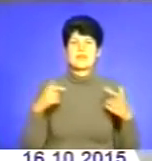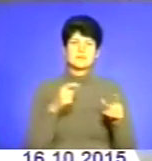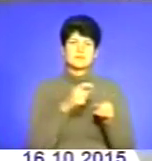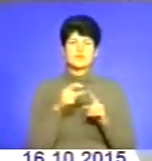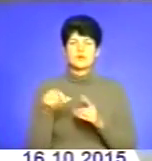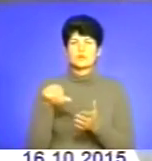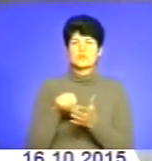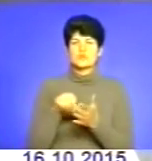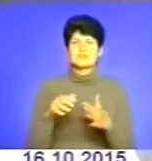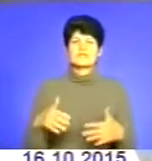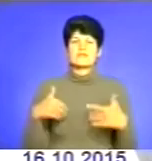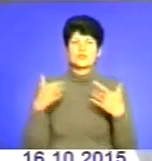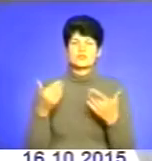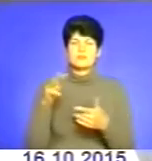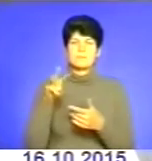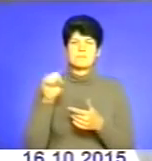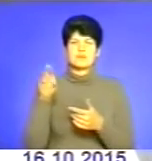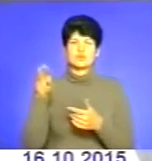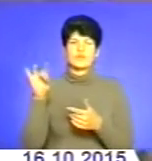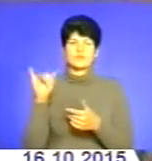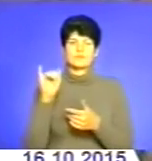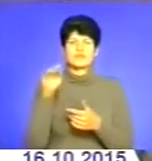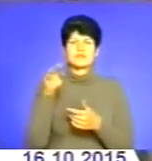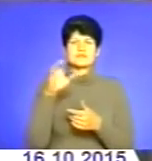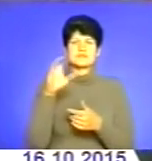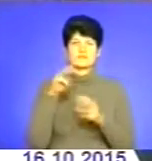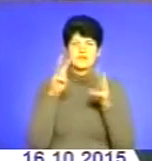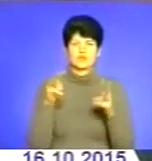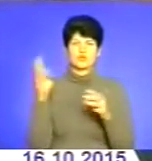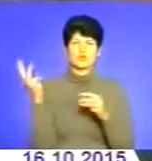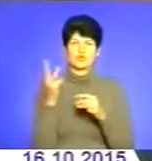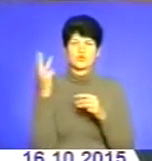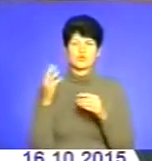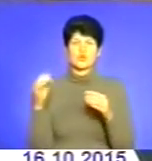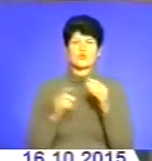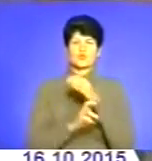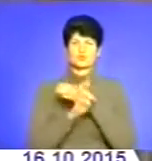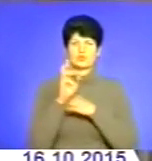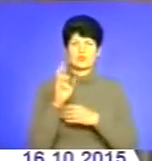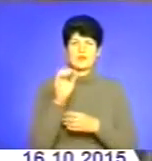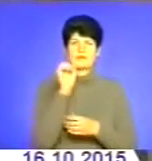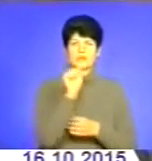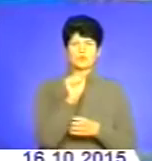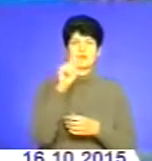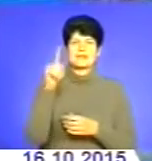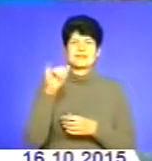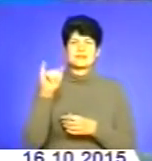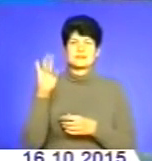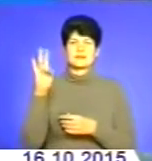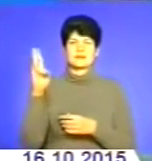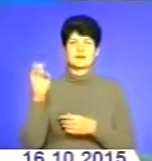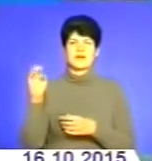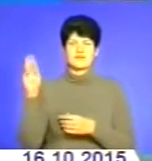до присутніх звернувся метрофорний протоїрей Свято-Троїцького собору Анатолій Зінкевич. Плануємо, що